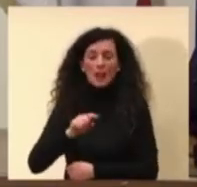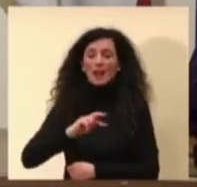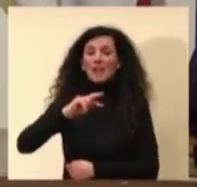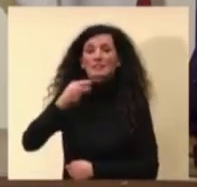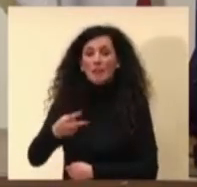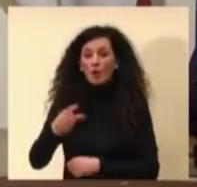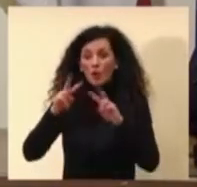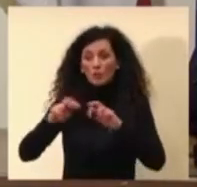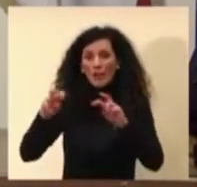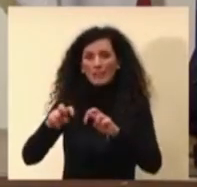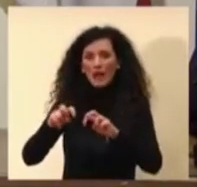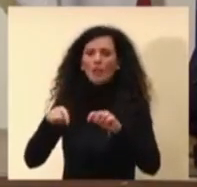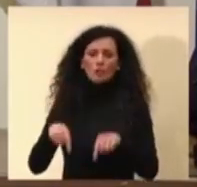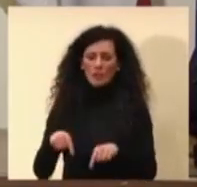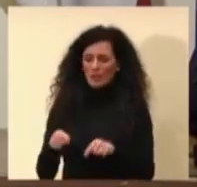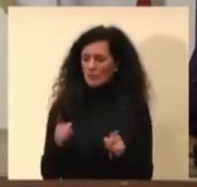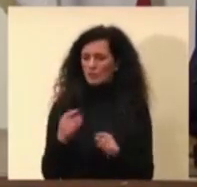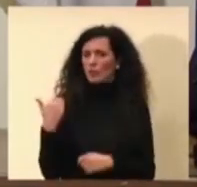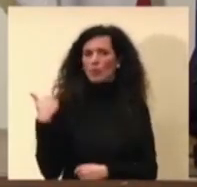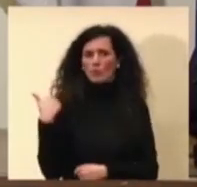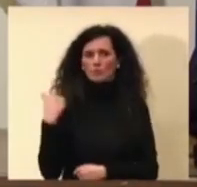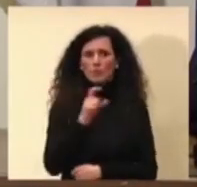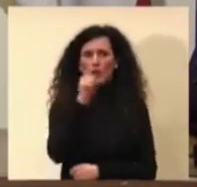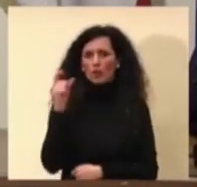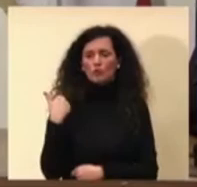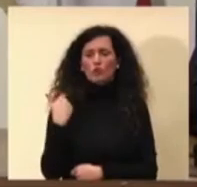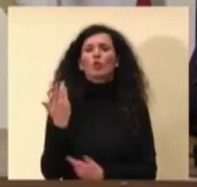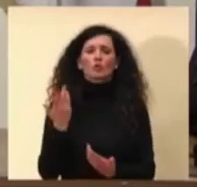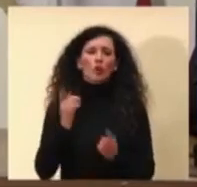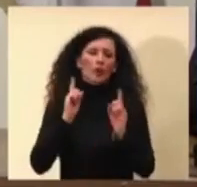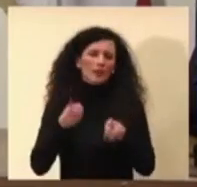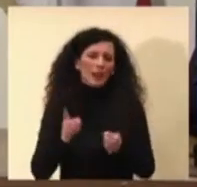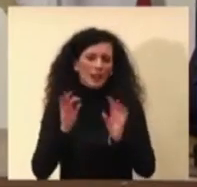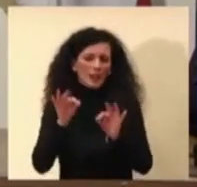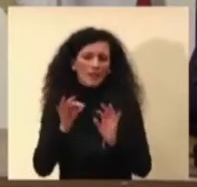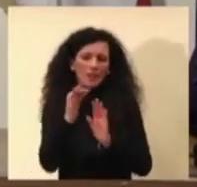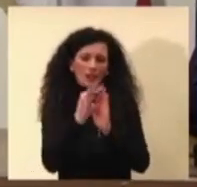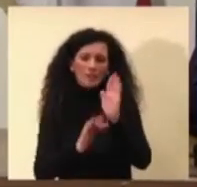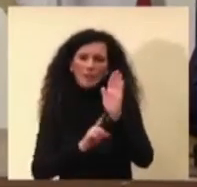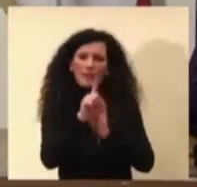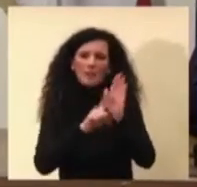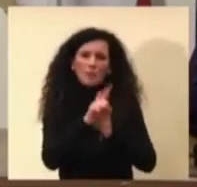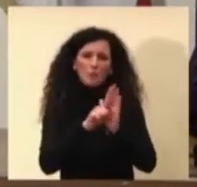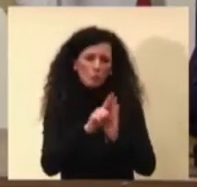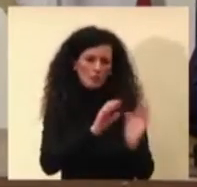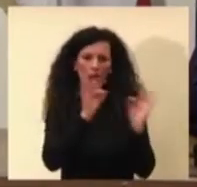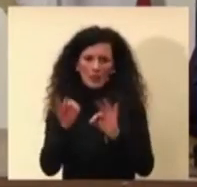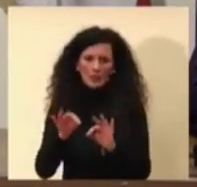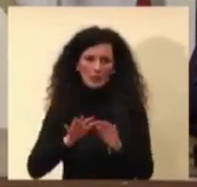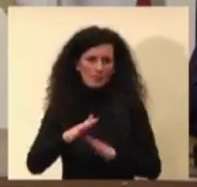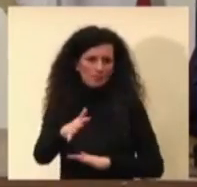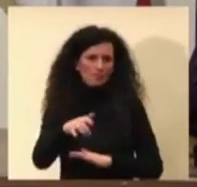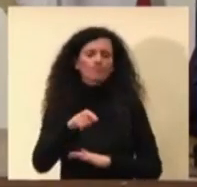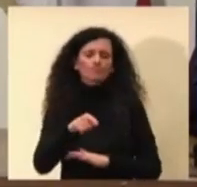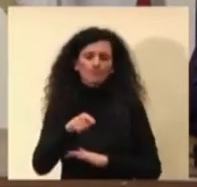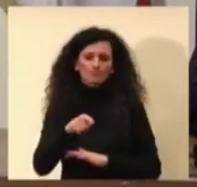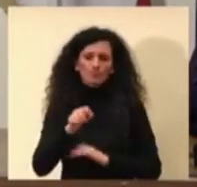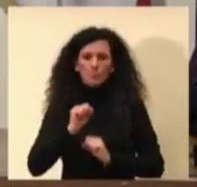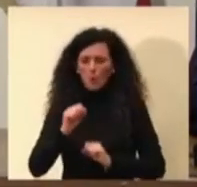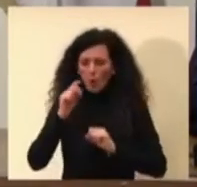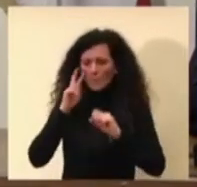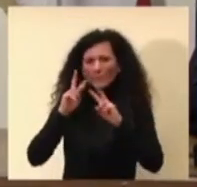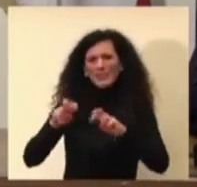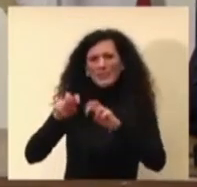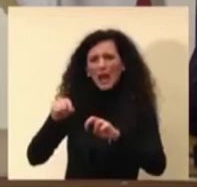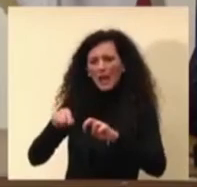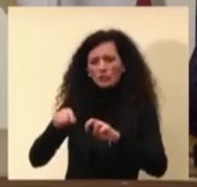giorni, quindi avremo i risultati diciamo piuttosto abbastanza presto che in